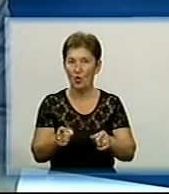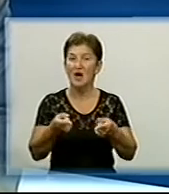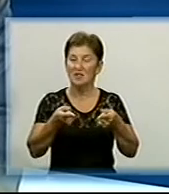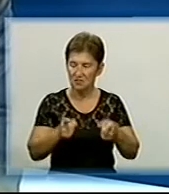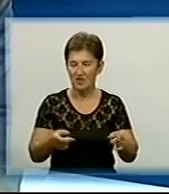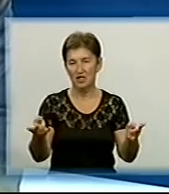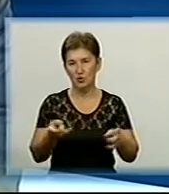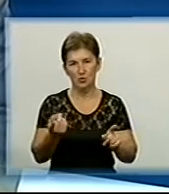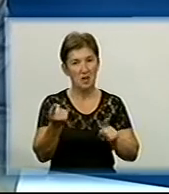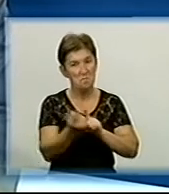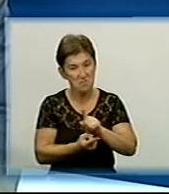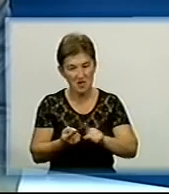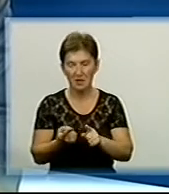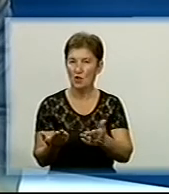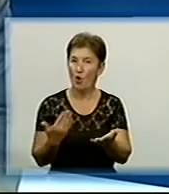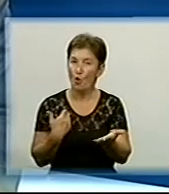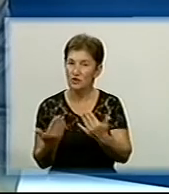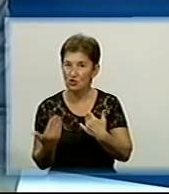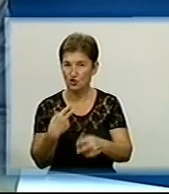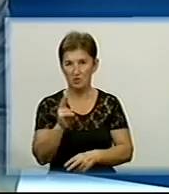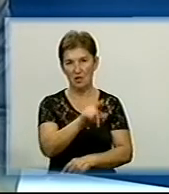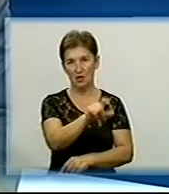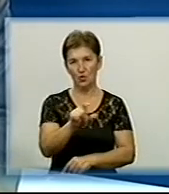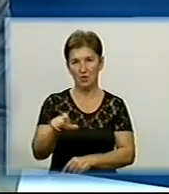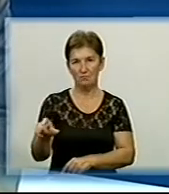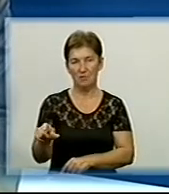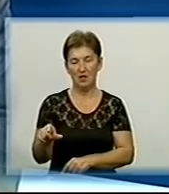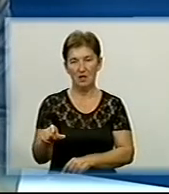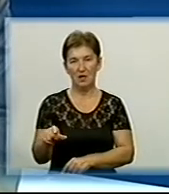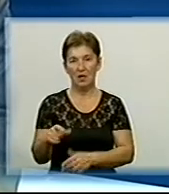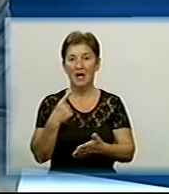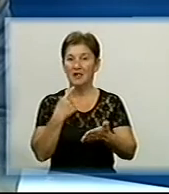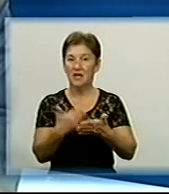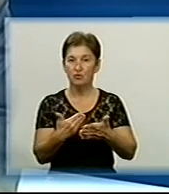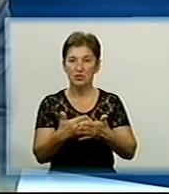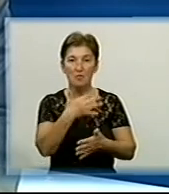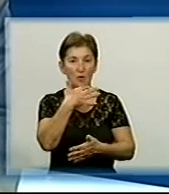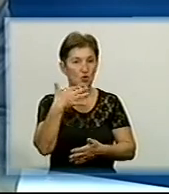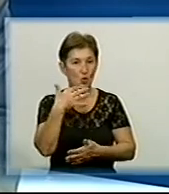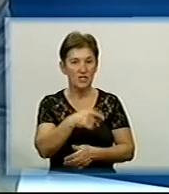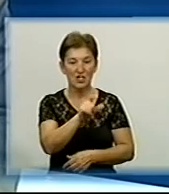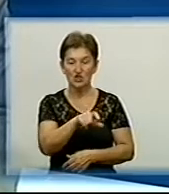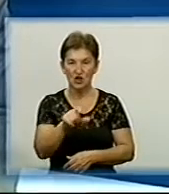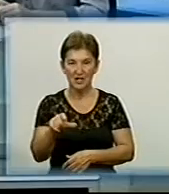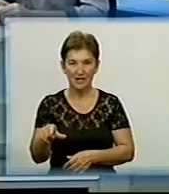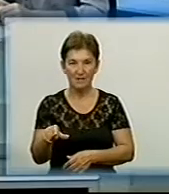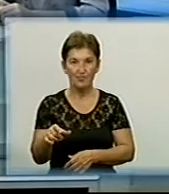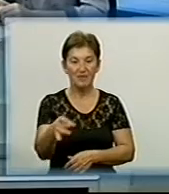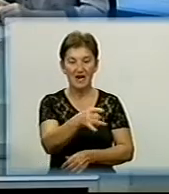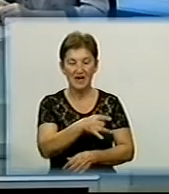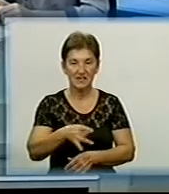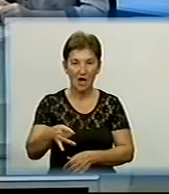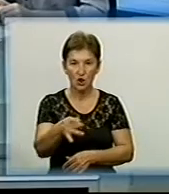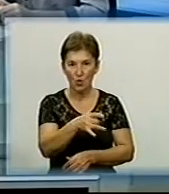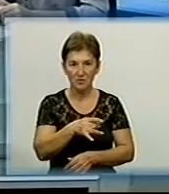Менять отношения к людям Менять подходи І допустим Многі жителі районів В